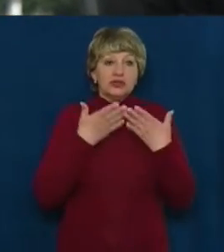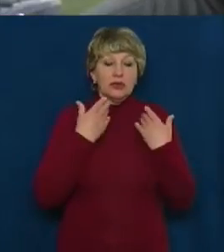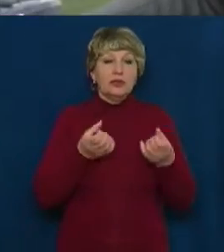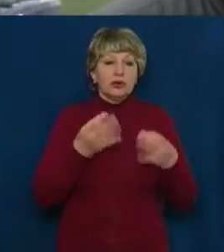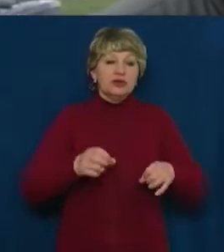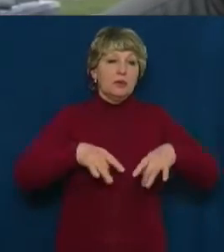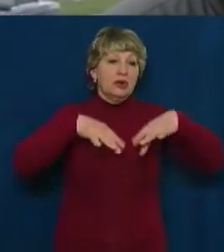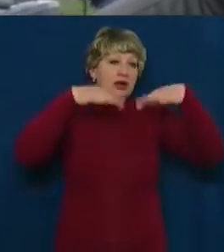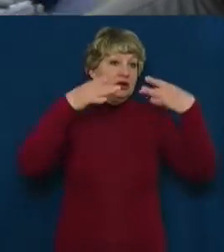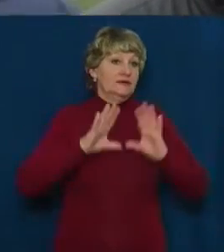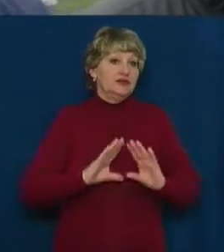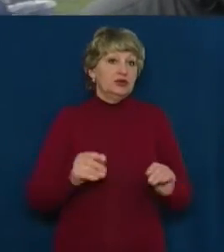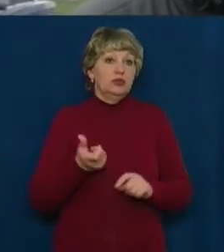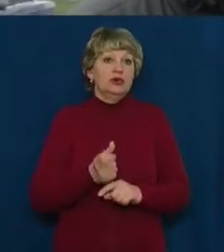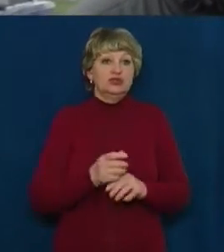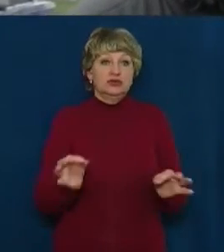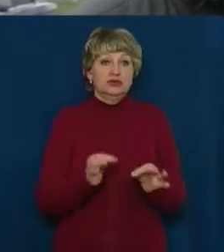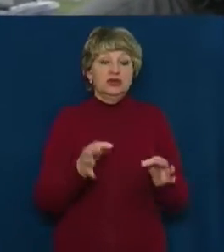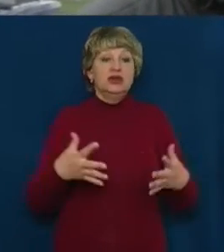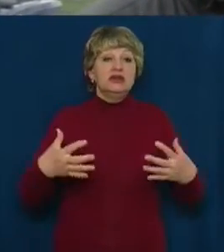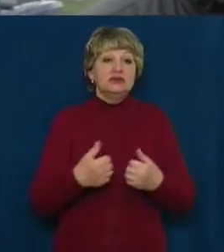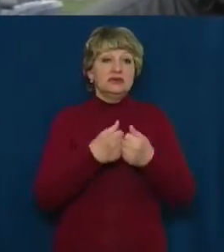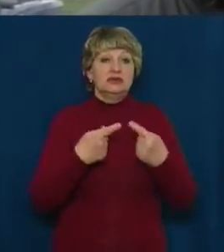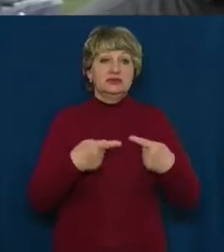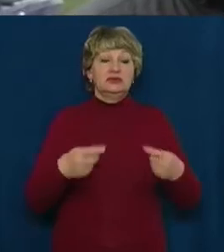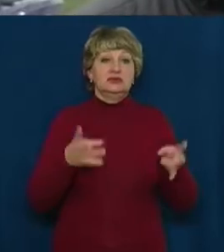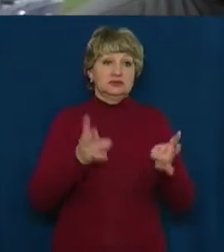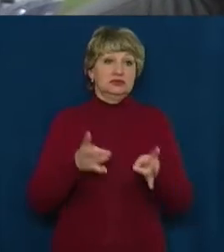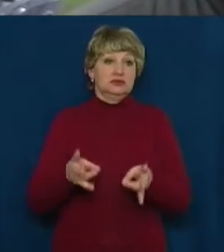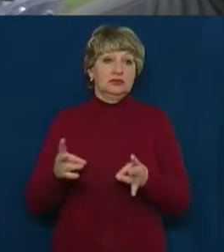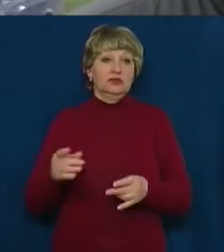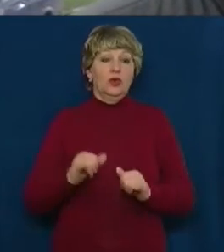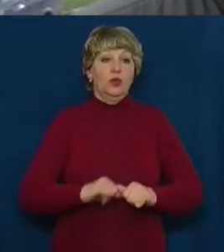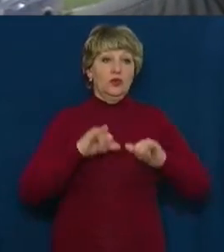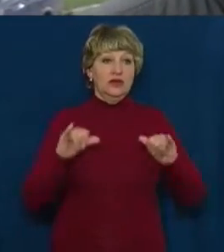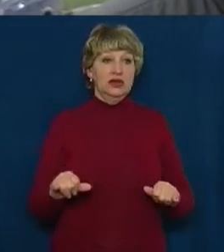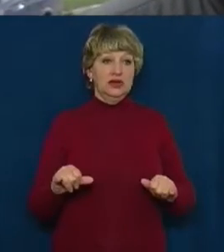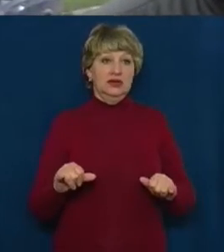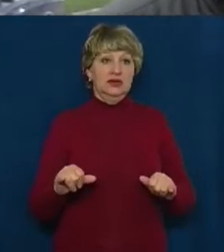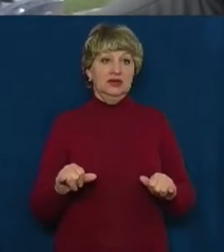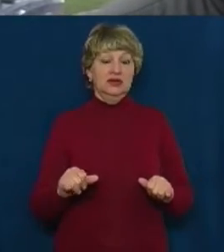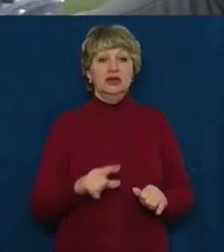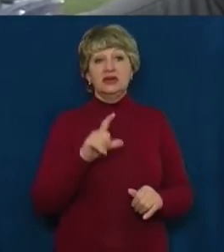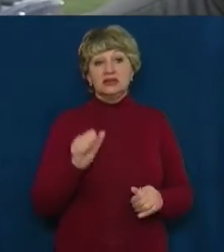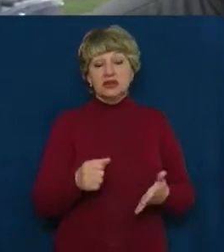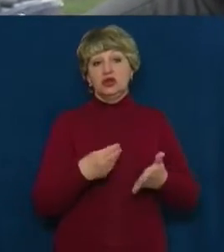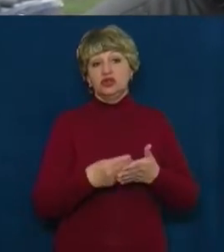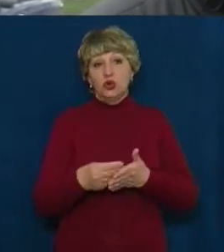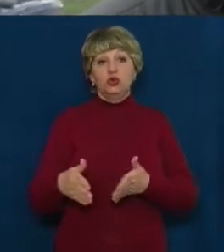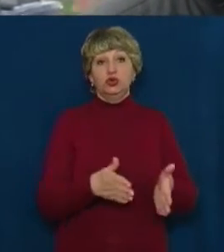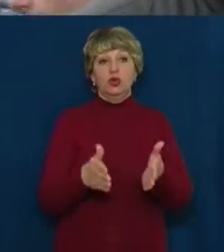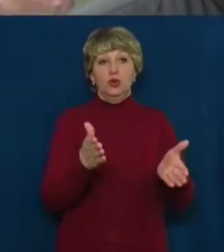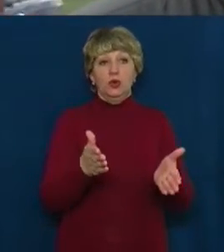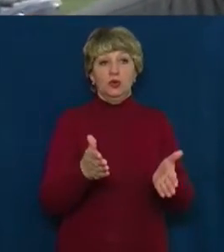там дороги. ДТП збільшилися за рахунок чого? Не за рахунок, що там людського якось не дбалося. За рахунок доріг, за